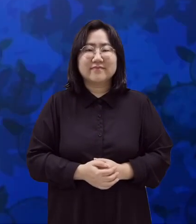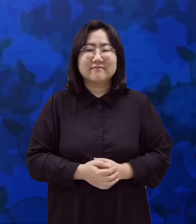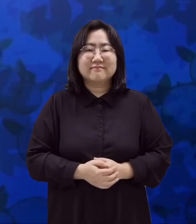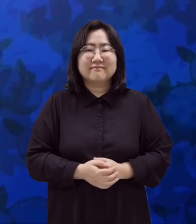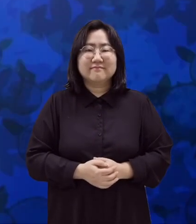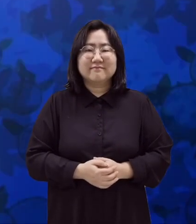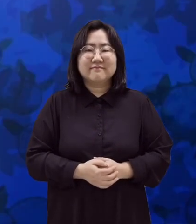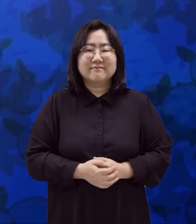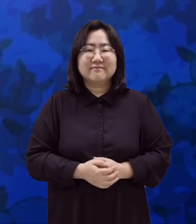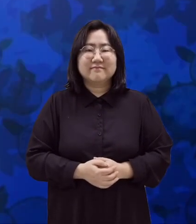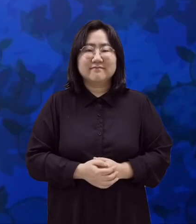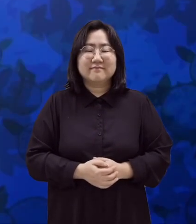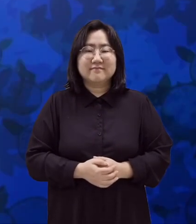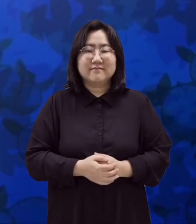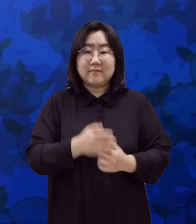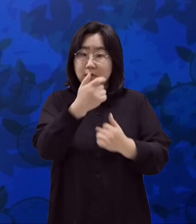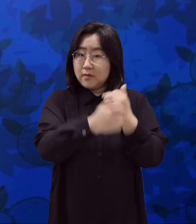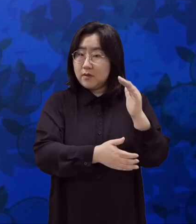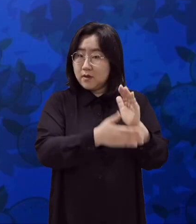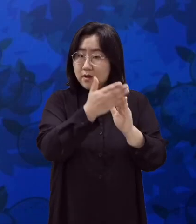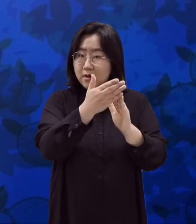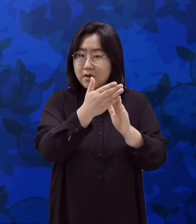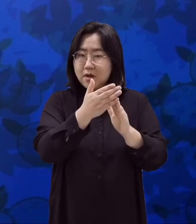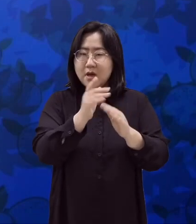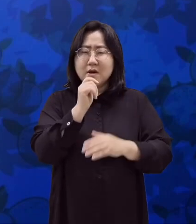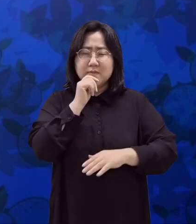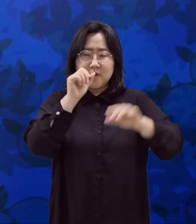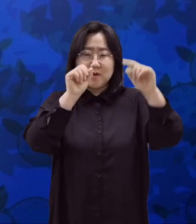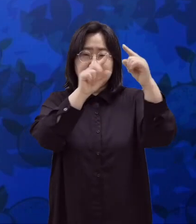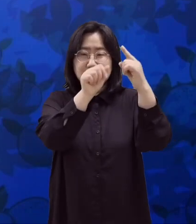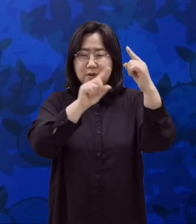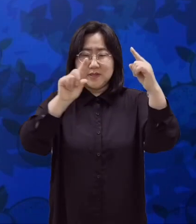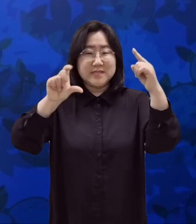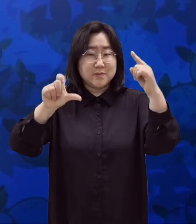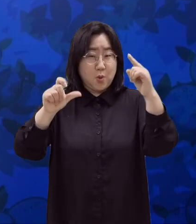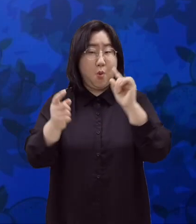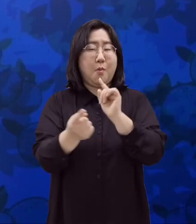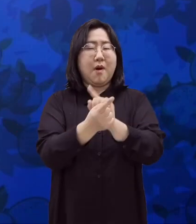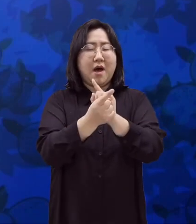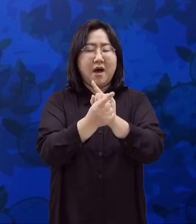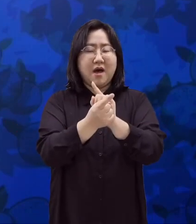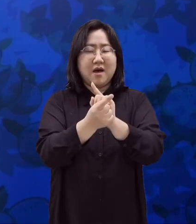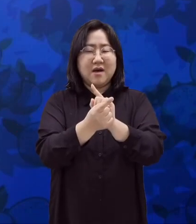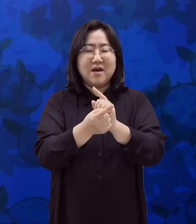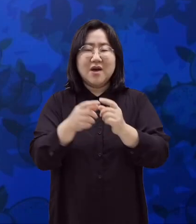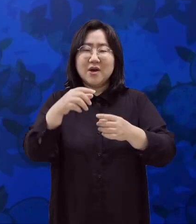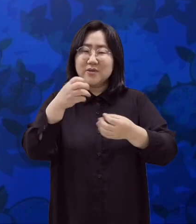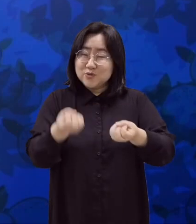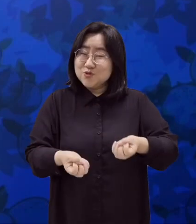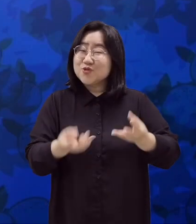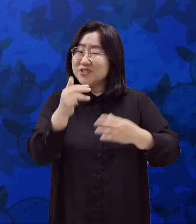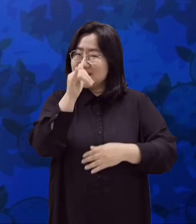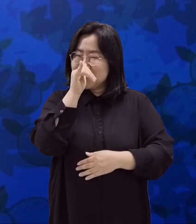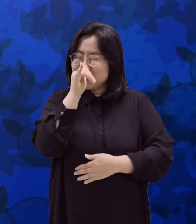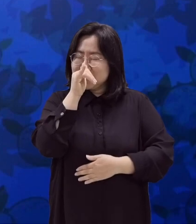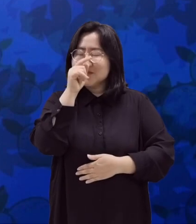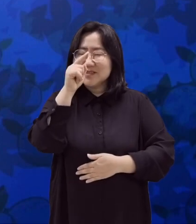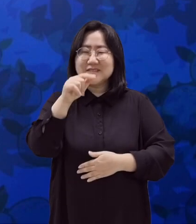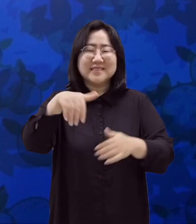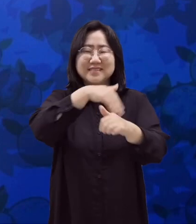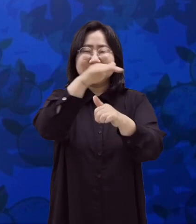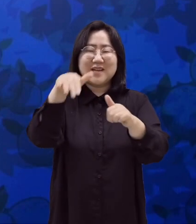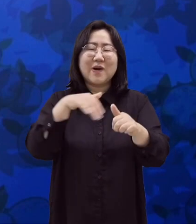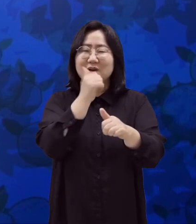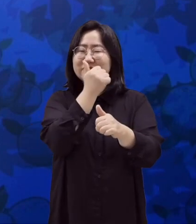네, 서귀포시에서 정월대보름을 맞아 이색적인 축제가 열렸는데요. 그 뜨거웠던 현장